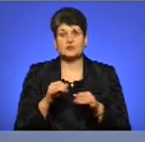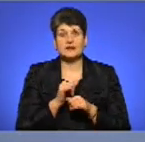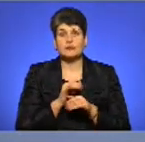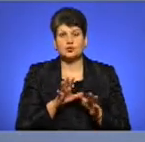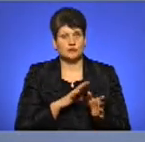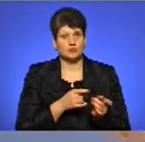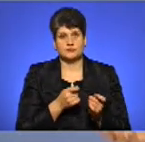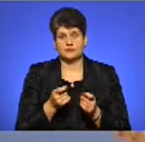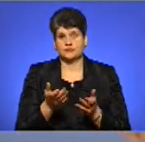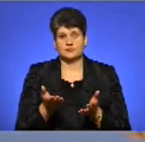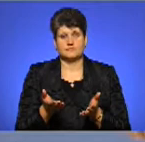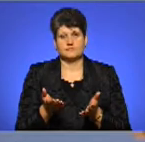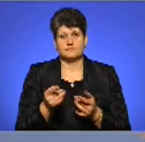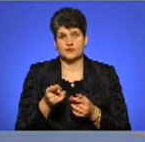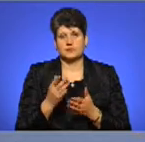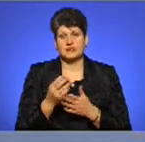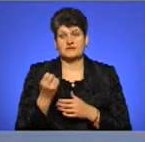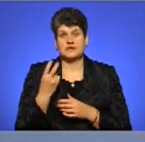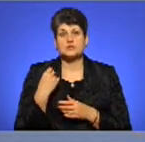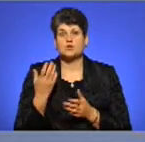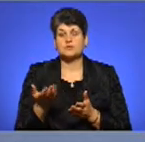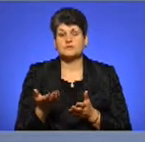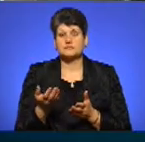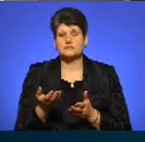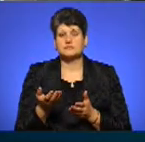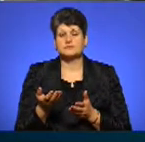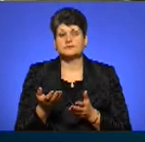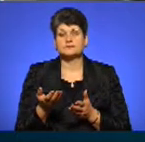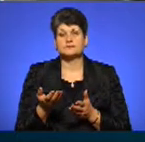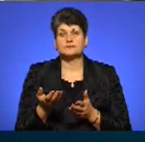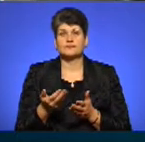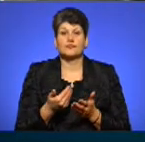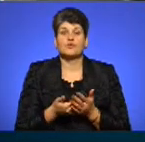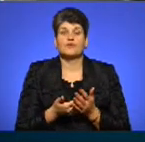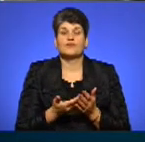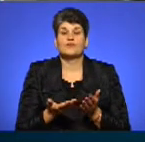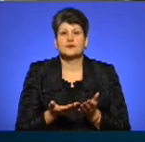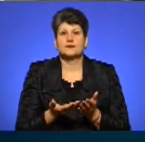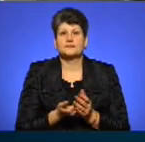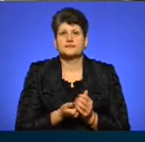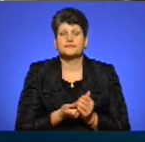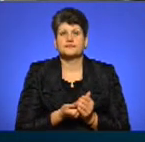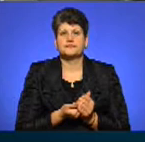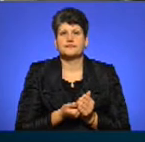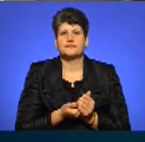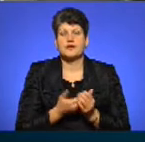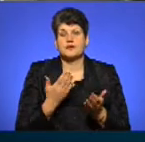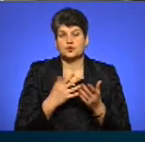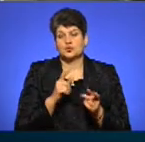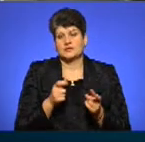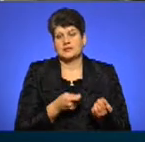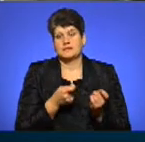було ввезти, тому що він має 12 років. Тобто, а якщо люди, які ввезли